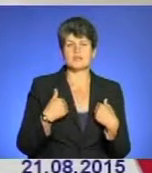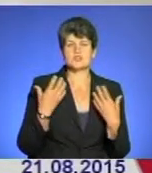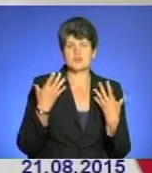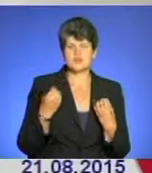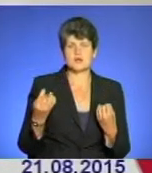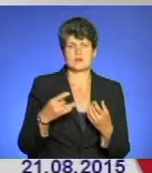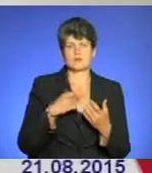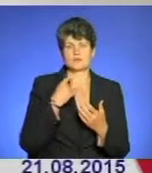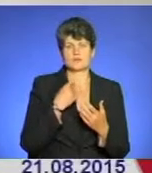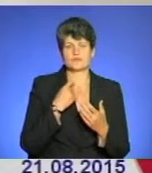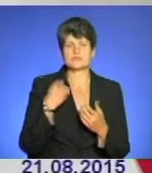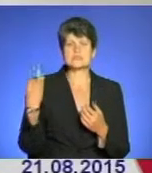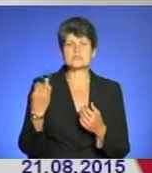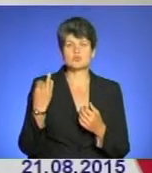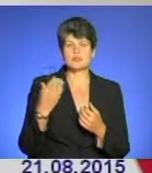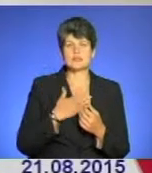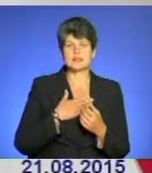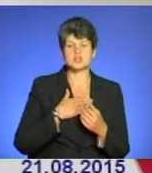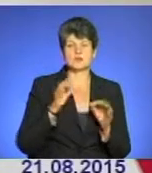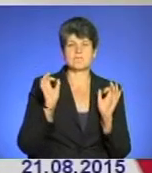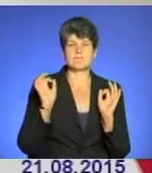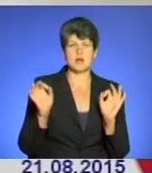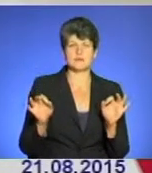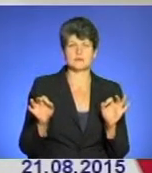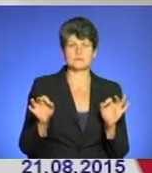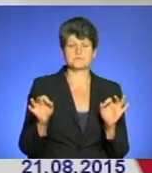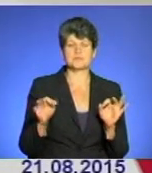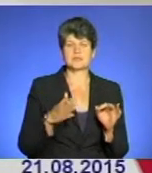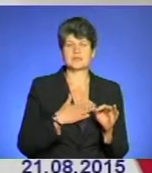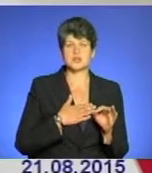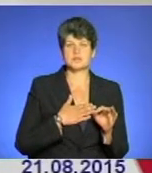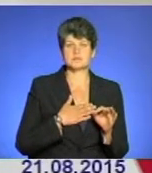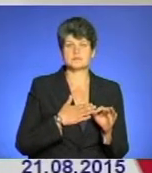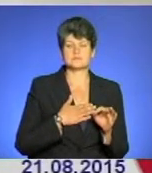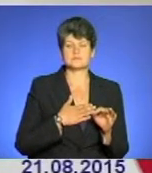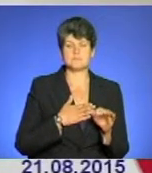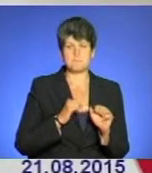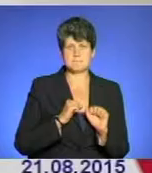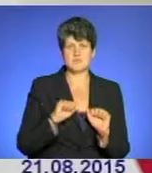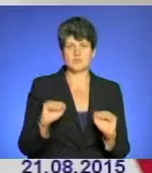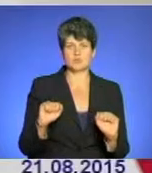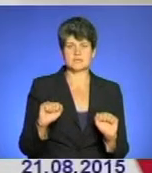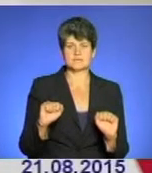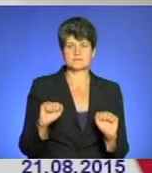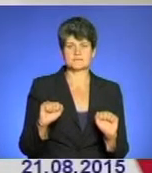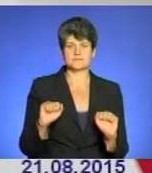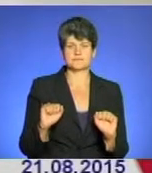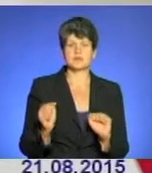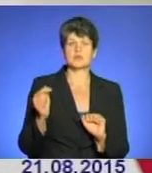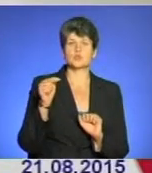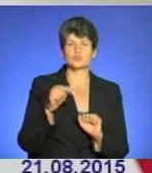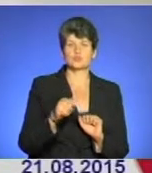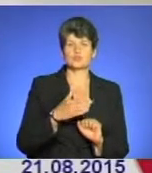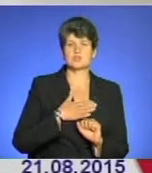наголошую, в історії наша правда, наш патріотизм. І тому